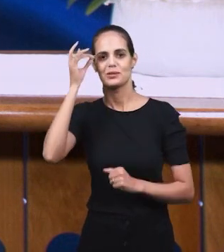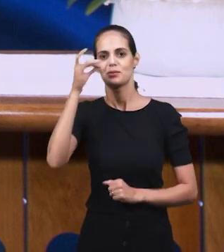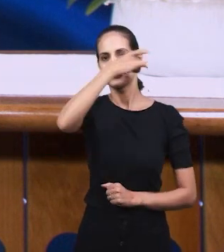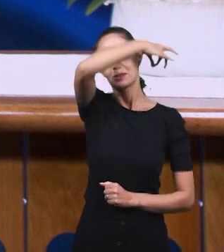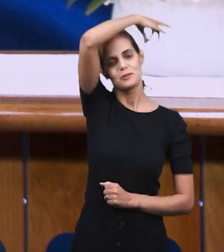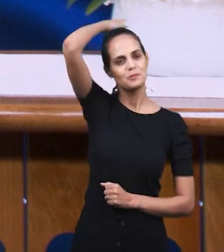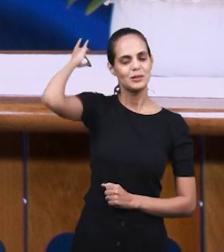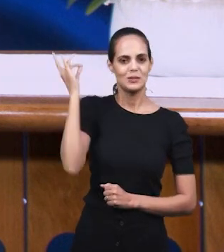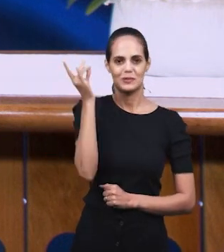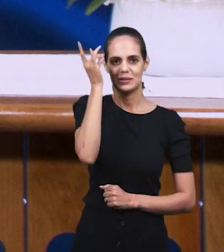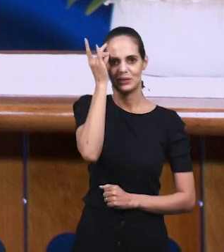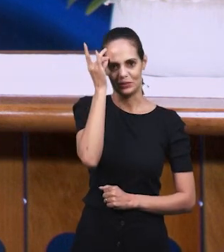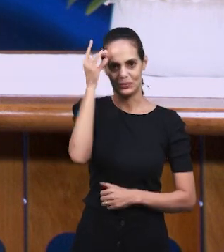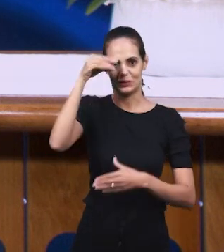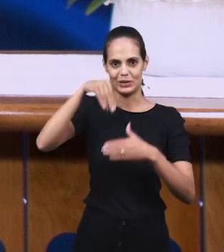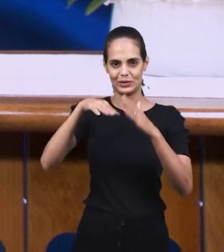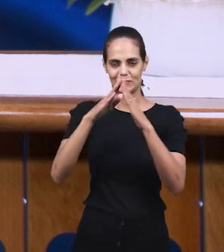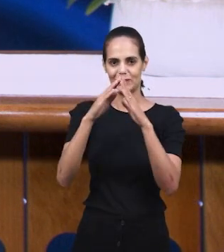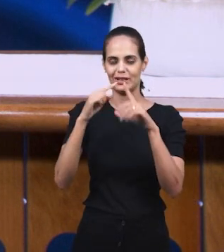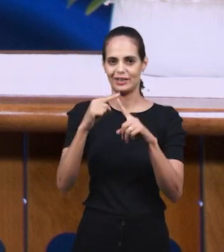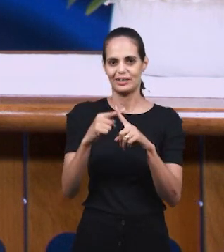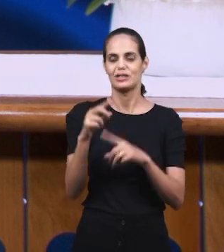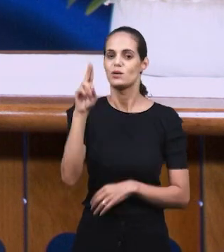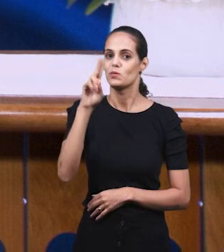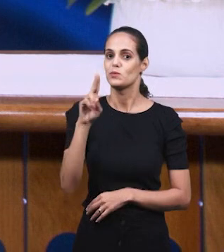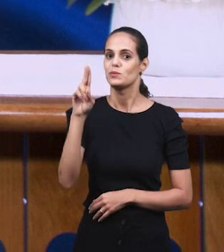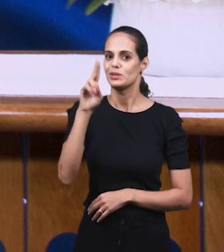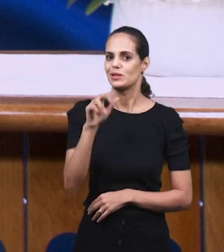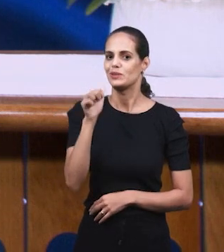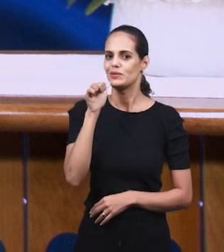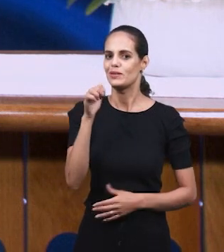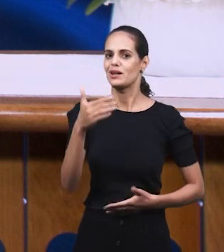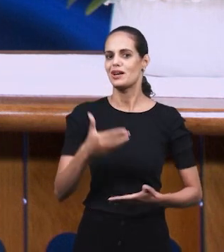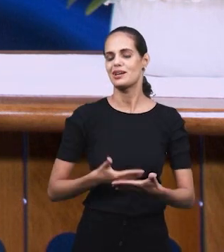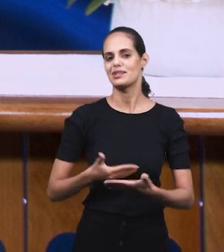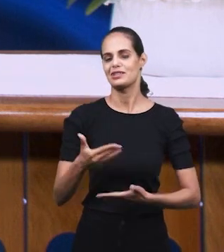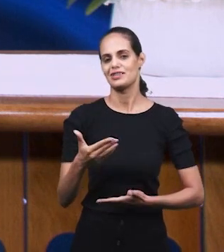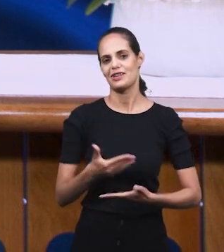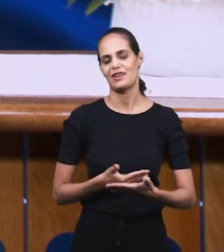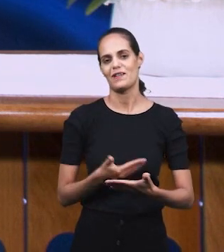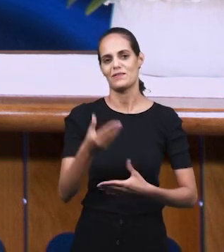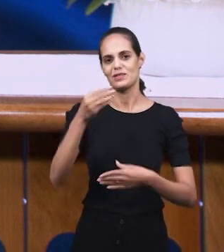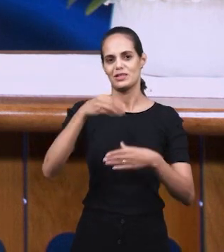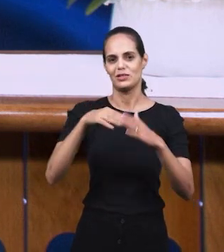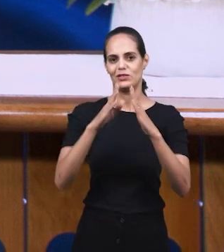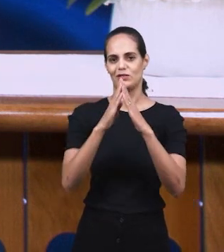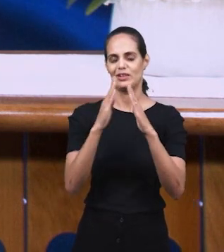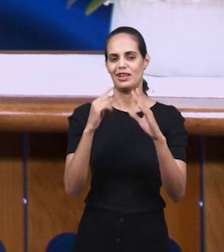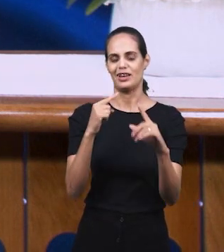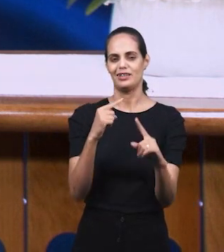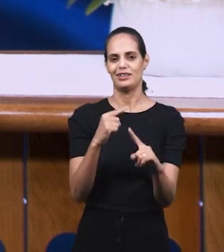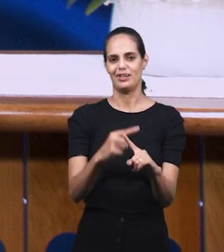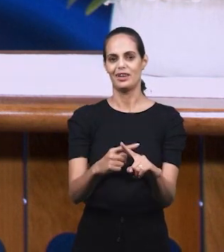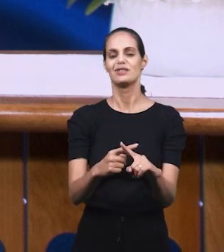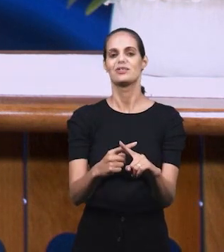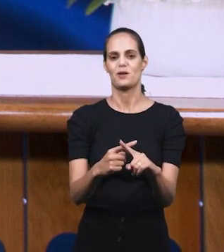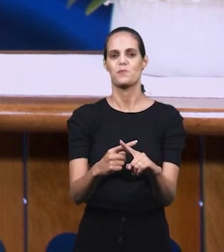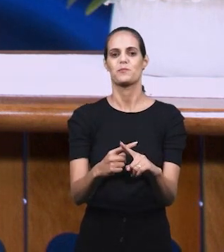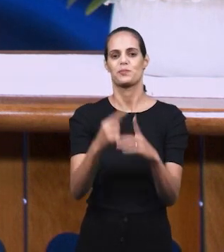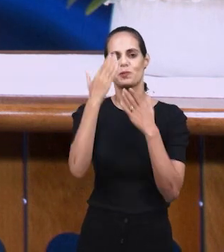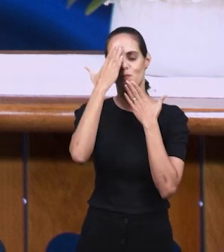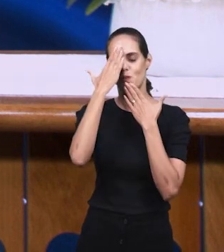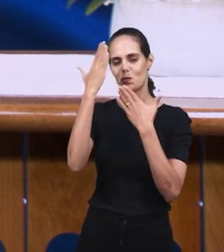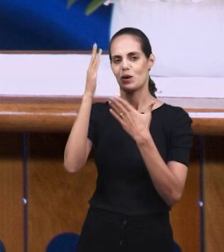Святым среди церкви, которая использует наших сестер как инструменты в его руках. Да будет